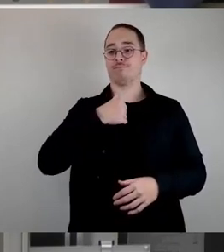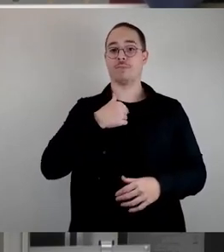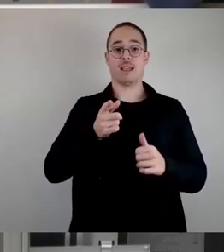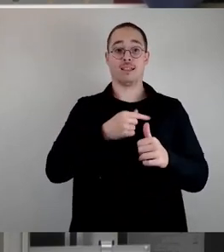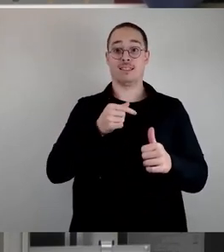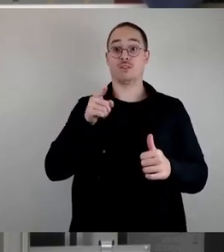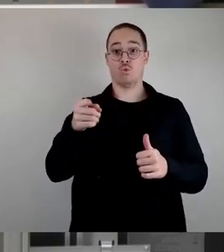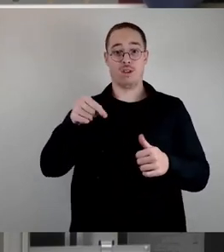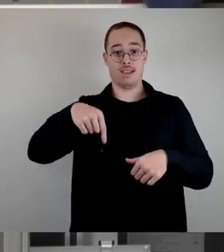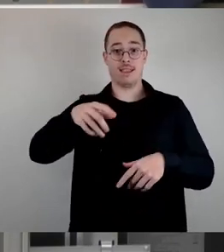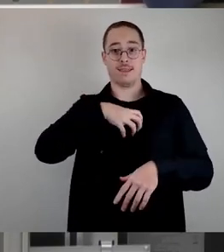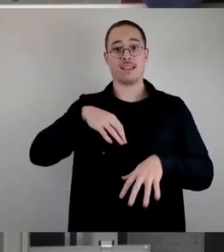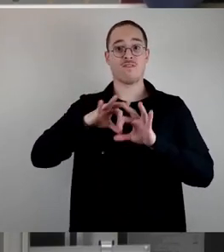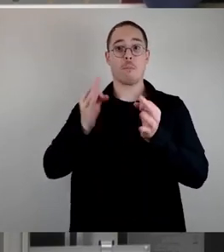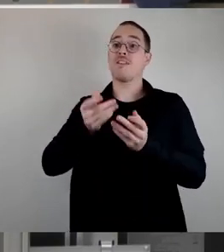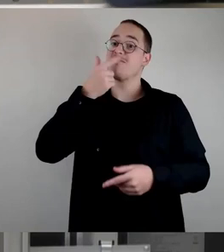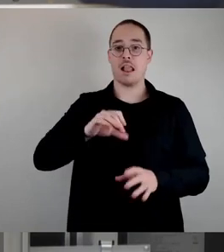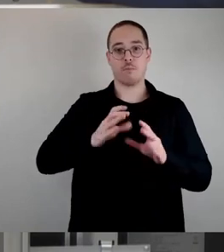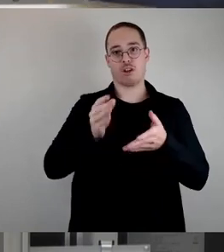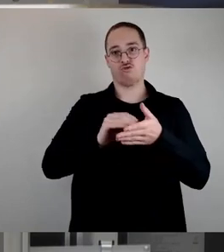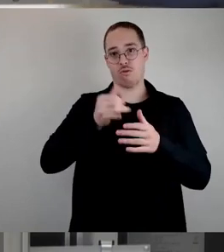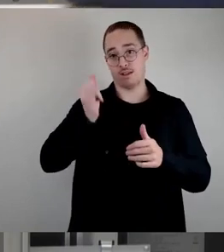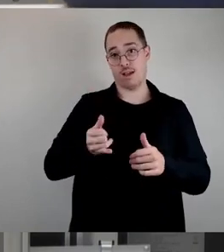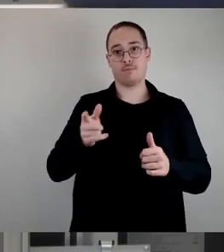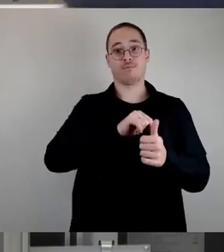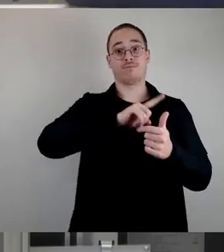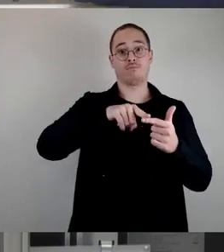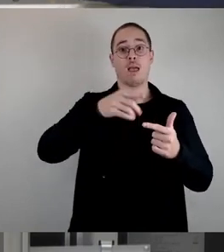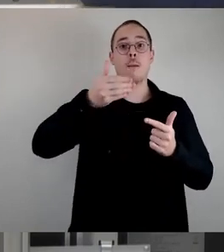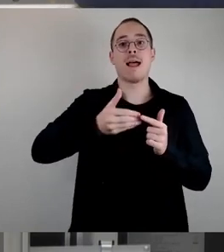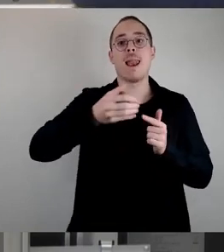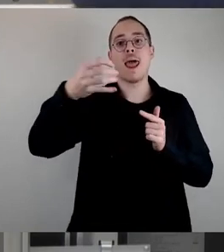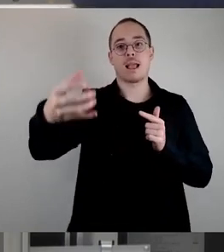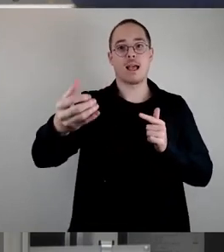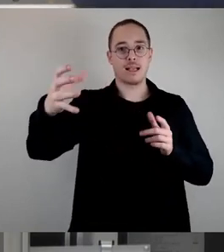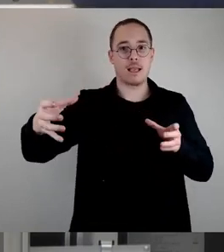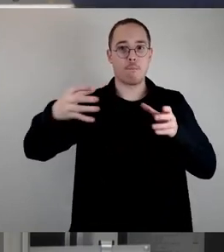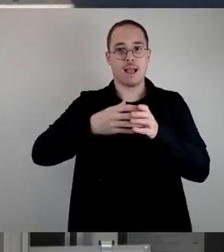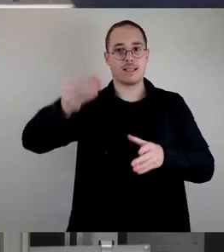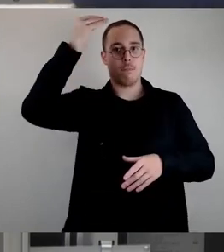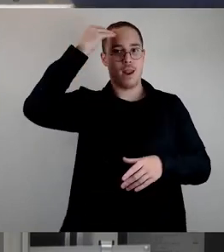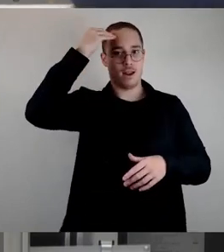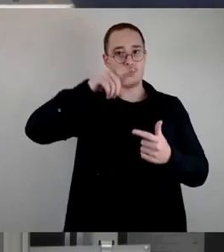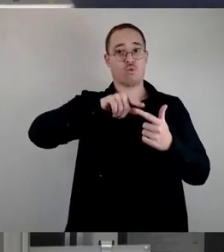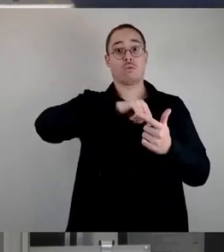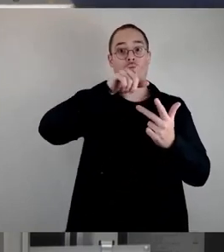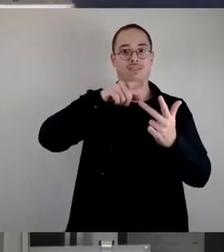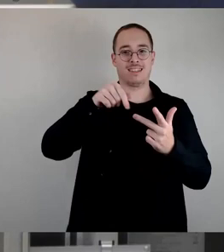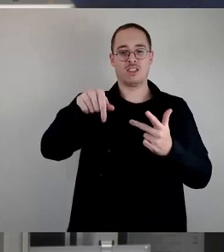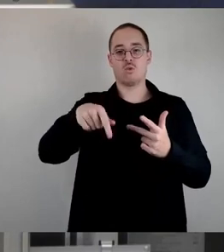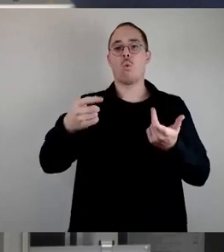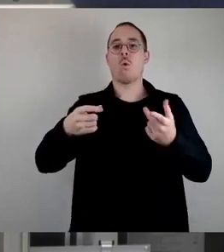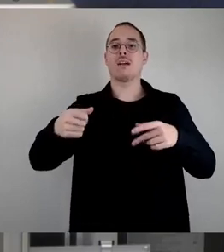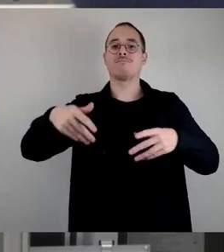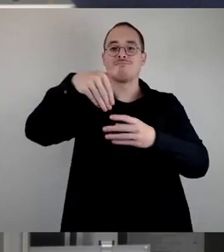es geht um das längere gemeinsame Lernen. Und drittens, die uns immer wieder hier beschäftigen, die Kapazitätsfrage. Was wollen wir mit unserem